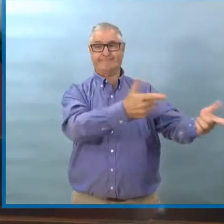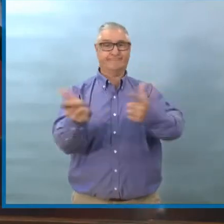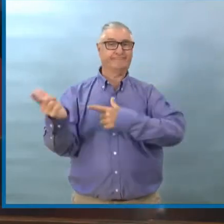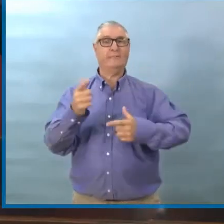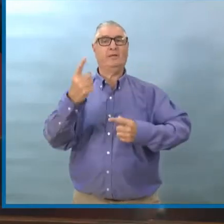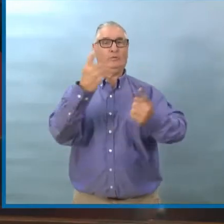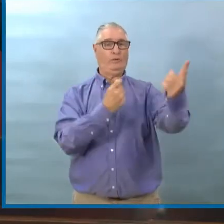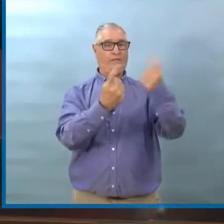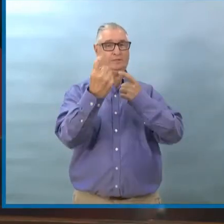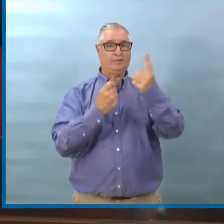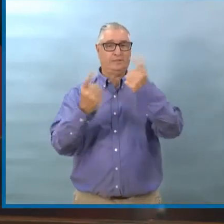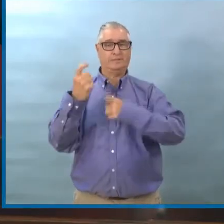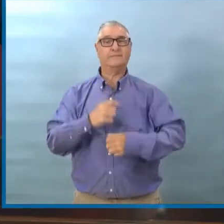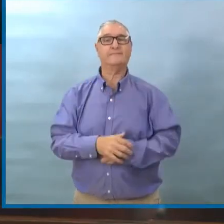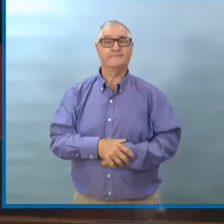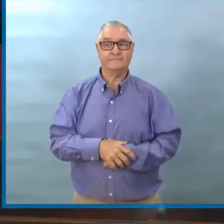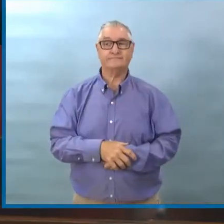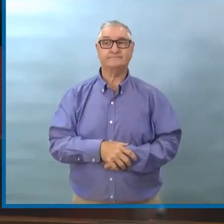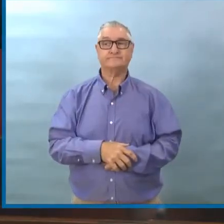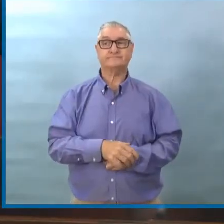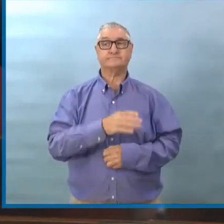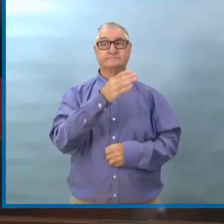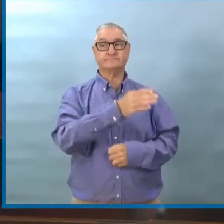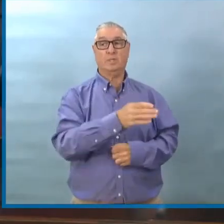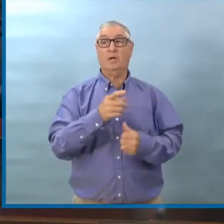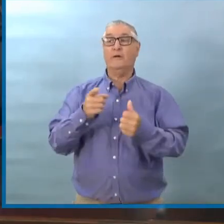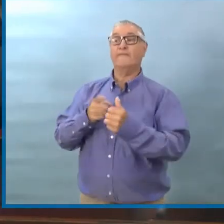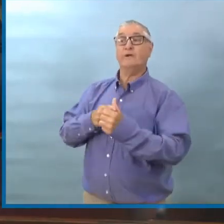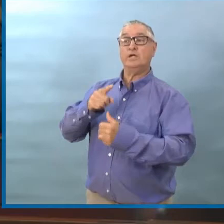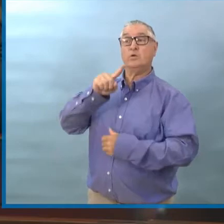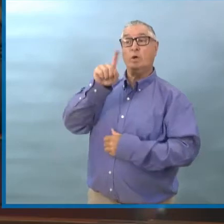Et maintenant, va prendre les questions des journalistes.